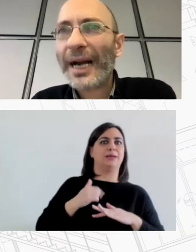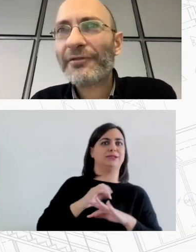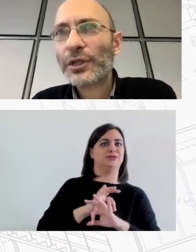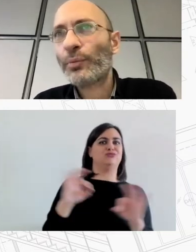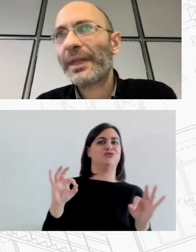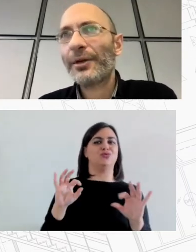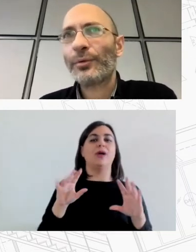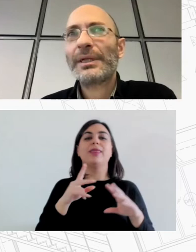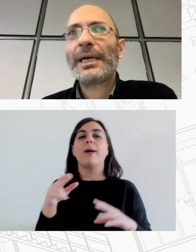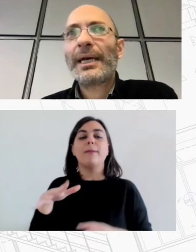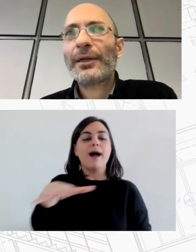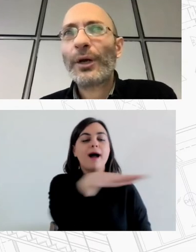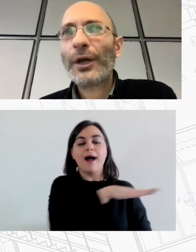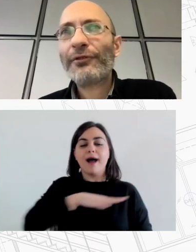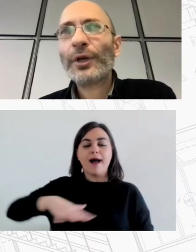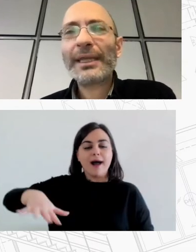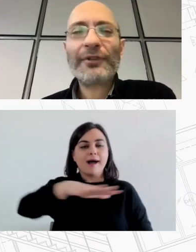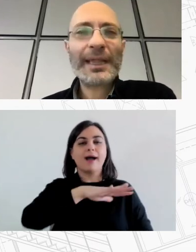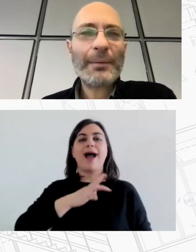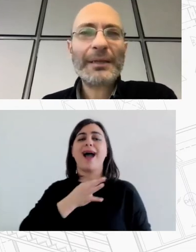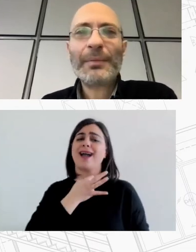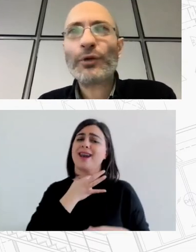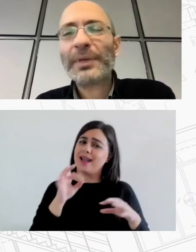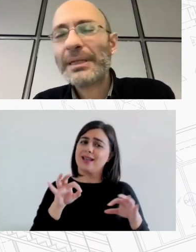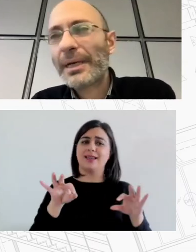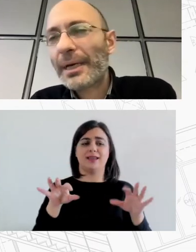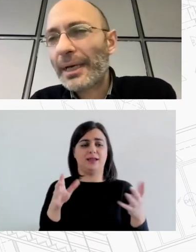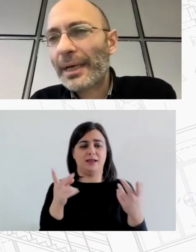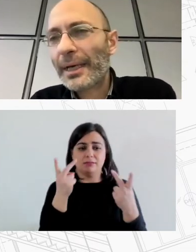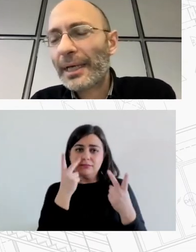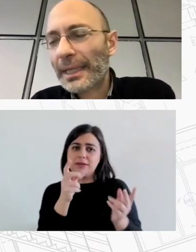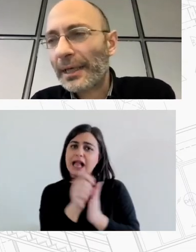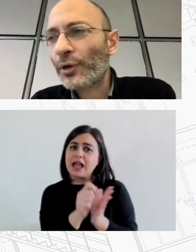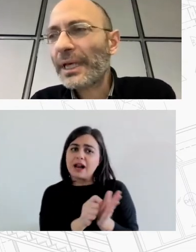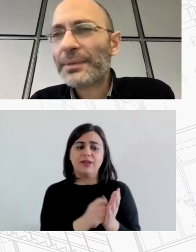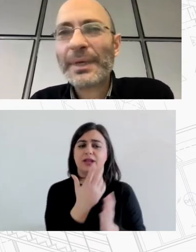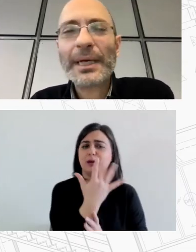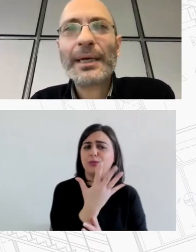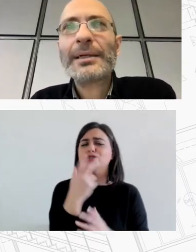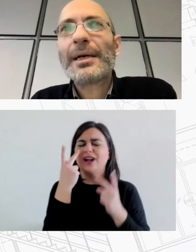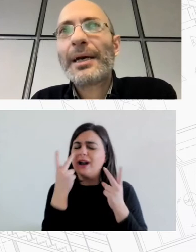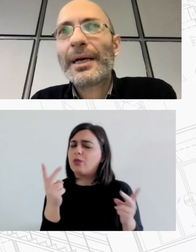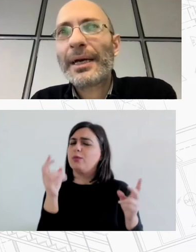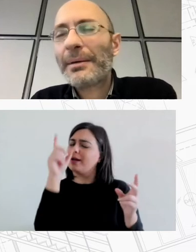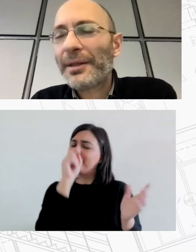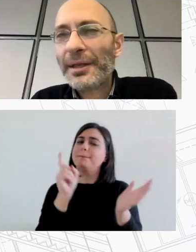χαρτογράφηση του πεδίου. Και το λέω αυτό γιατί βρέθηκαμε αντιμέτωποι ξεκινώντας με